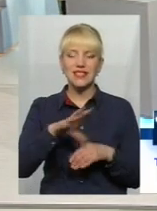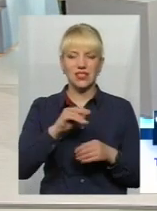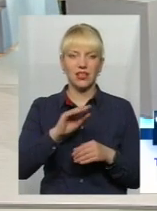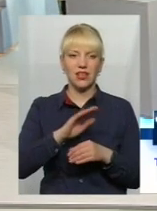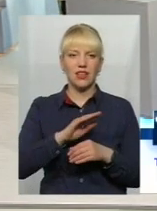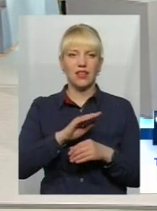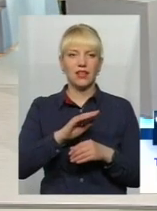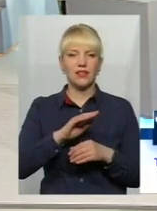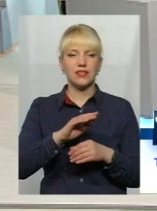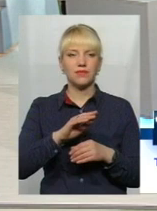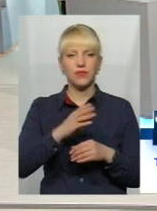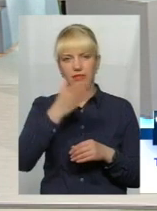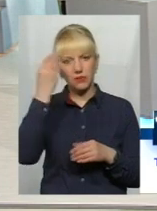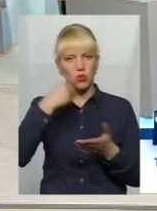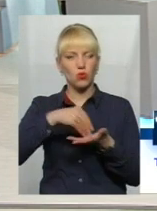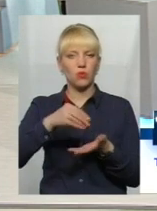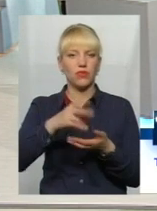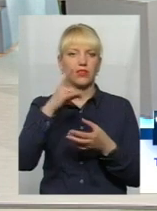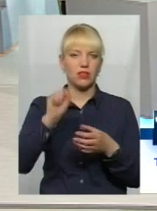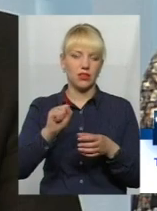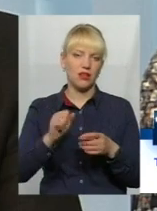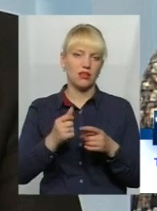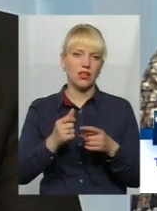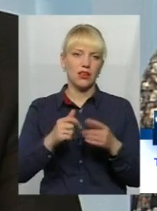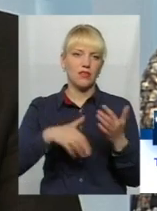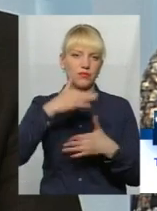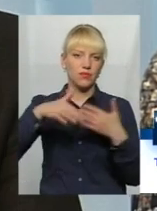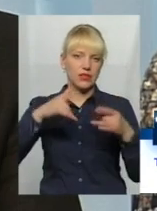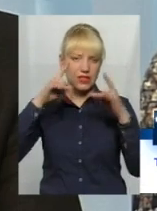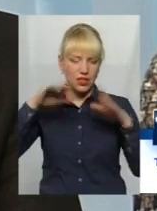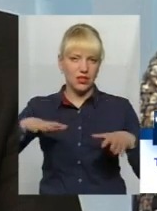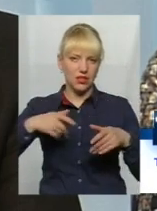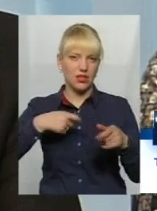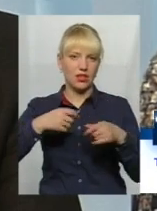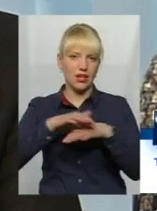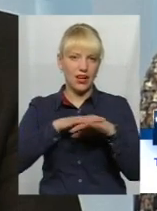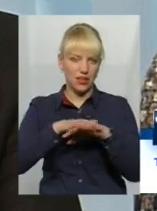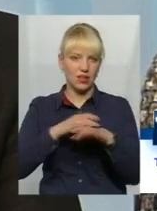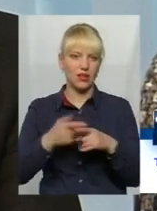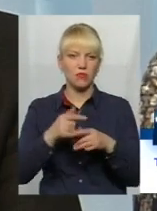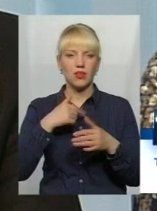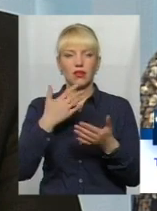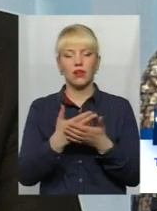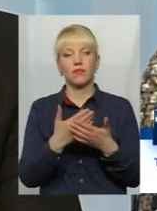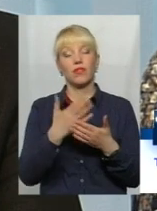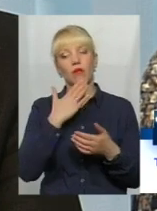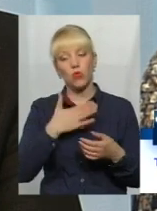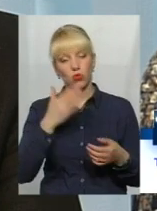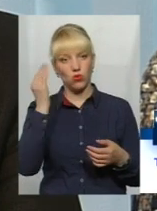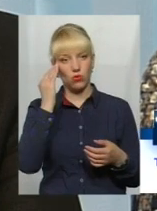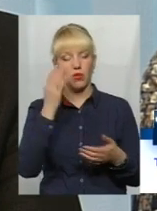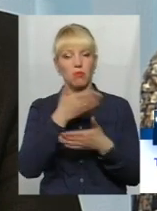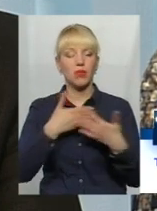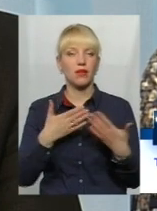думку, зрозуміте, ми ж працюємо тільки в правовому полі. Ми ж не можемо якусь залучати силу, до